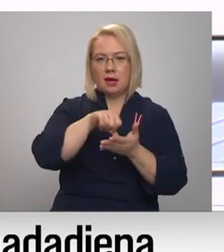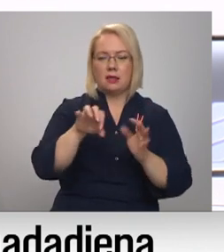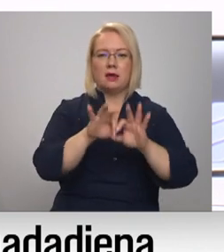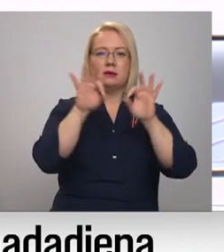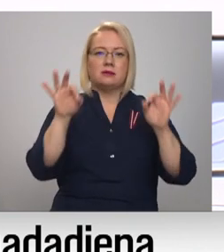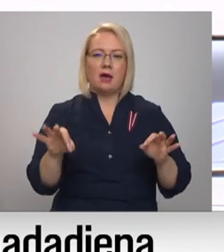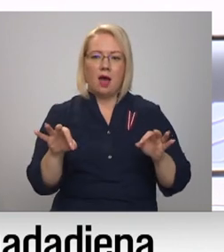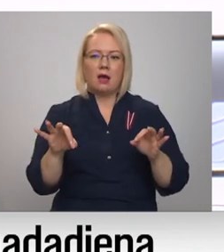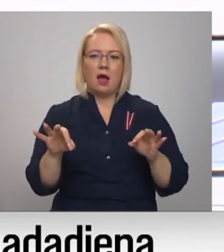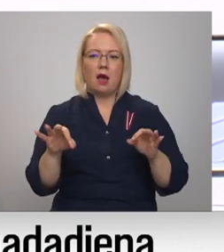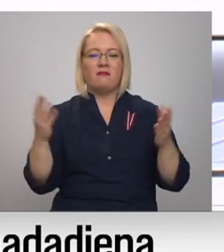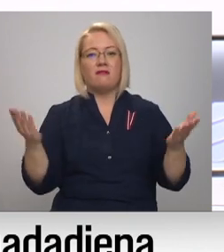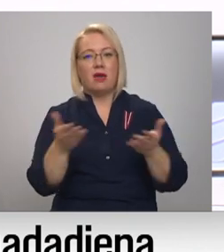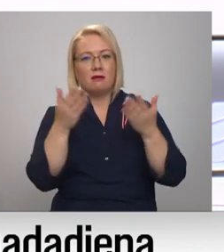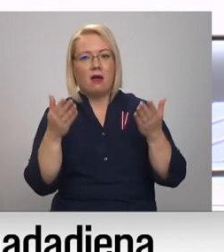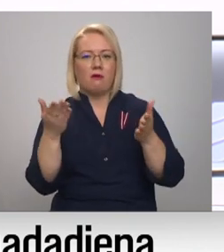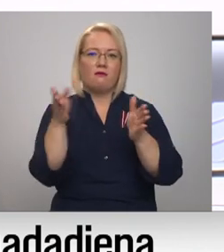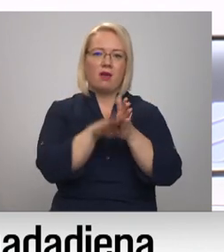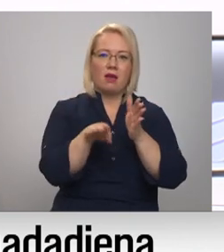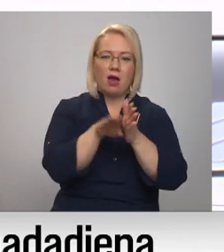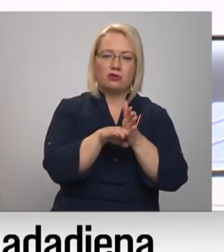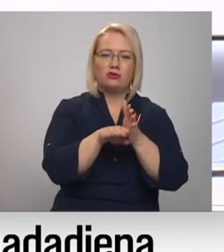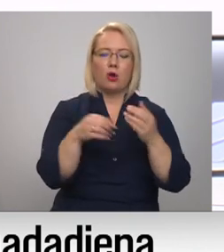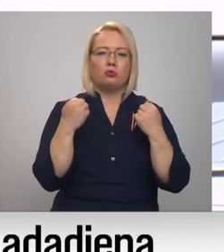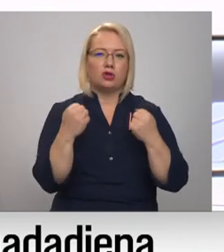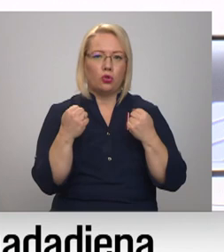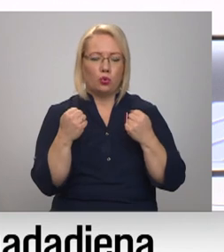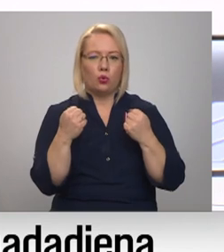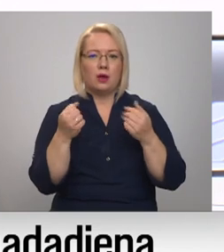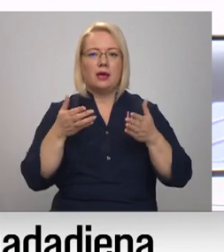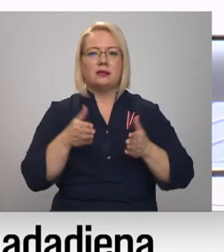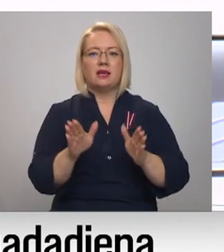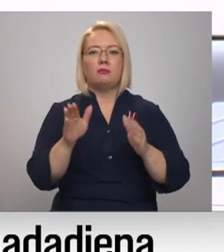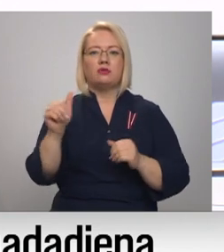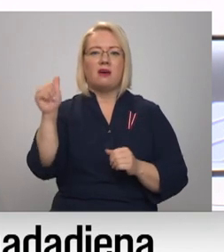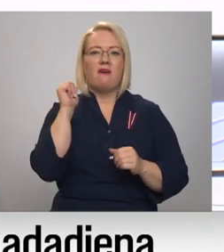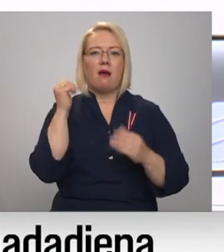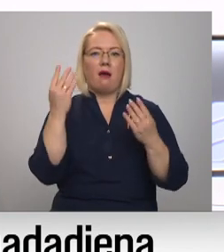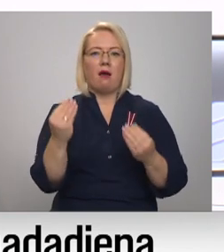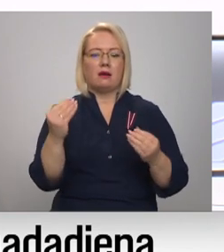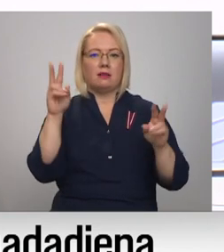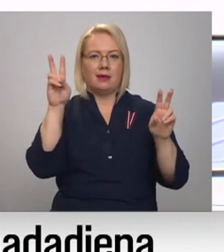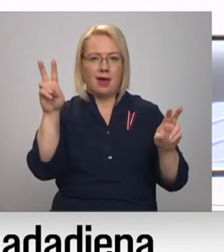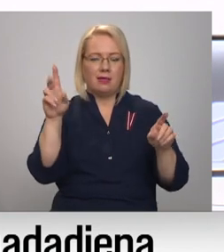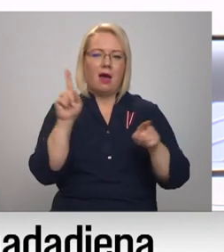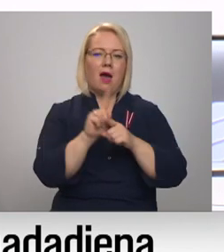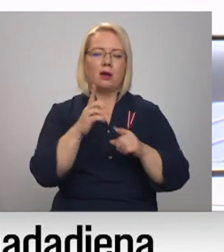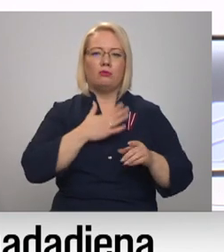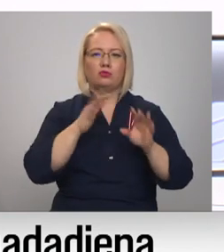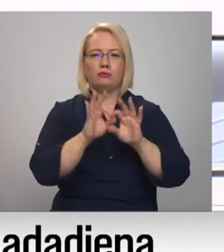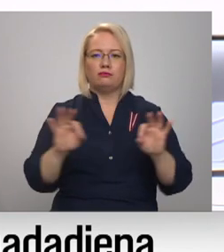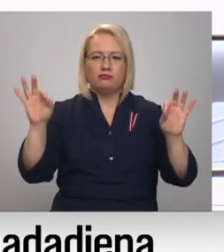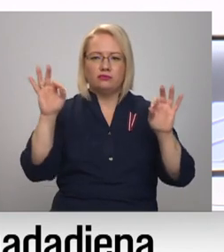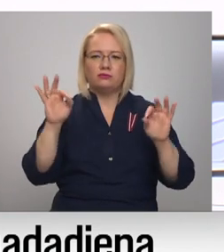nedaudz vieglāku, vienkāršāku saturu dzīvusi vakardienu, bet tāpat tās mūsu brīnišķīgās izrādes